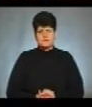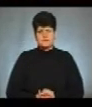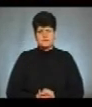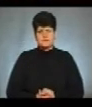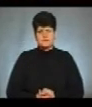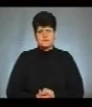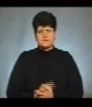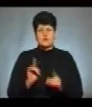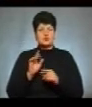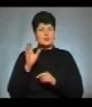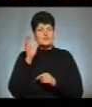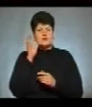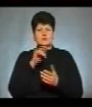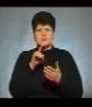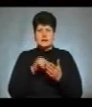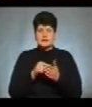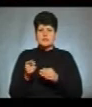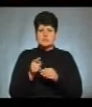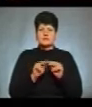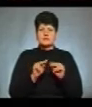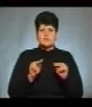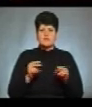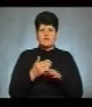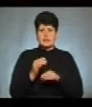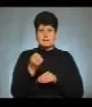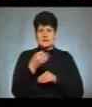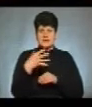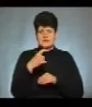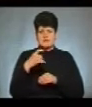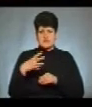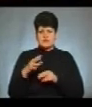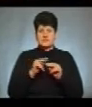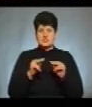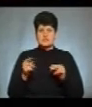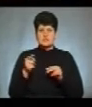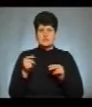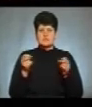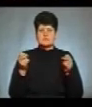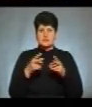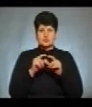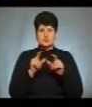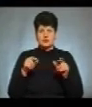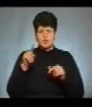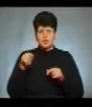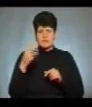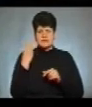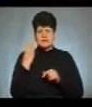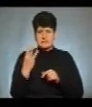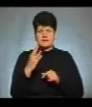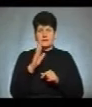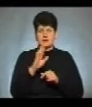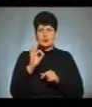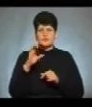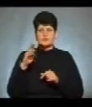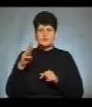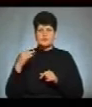Щоб вислухати запитання тернопільських педагогів, виділили 15 хвилин. Читель тернопільської спеціалізованої школи номер 3 Володимир Островський